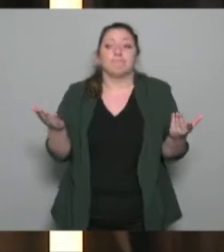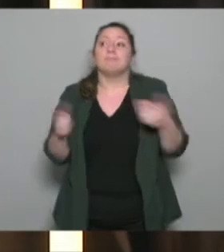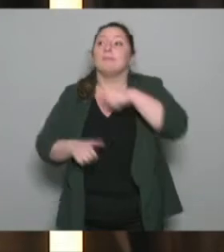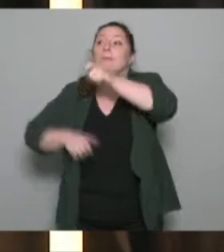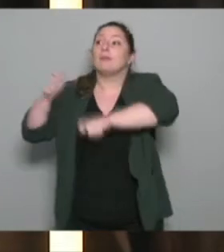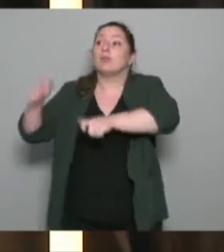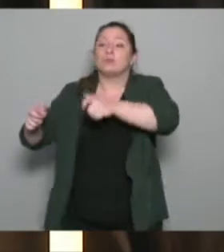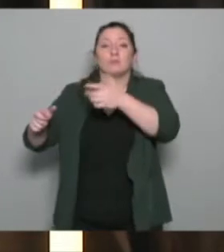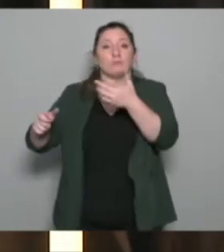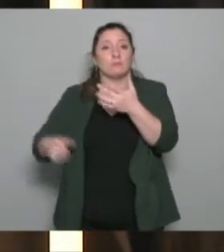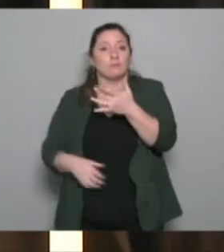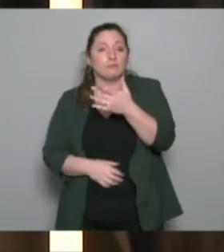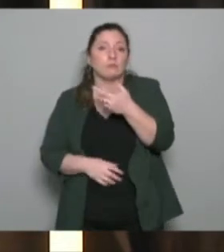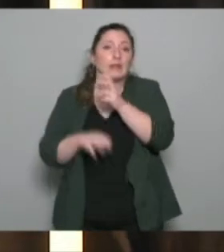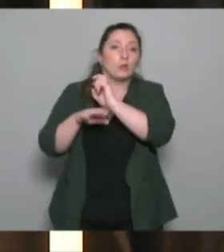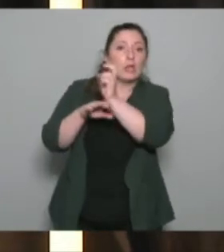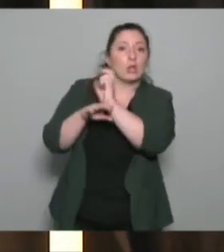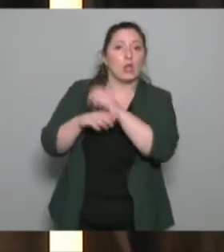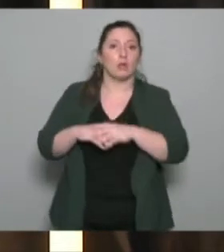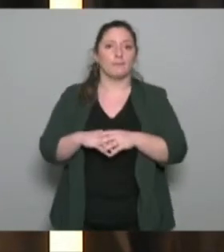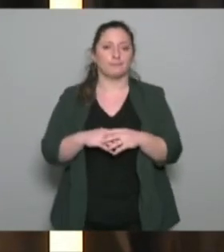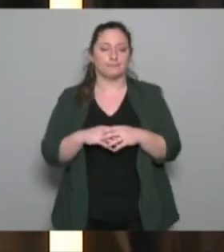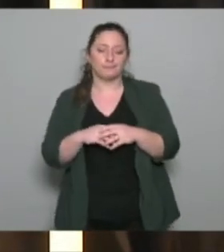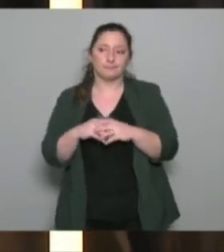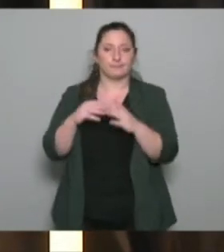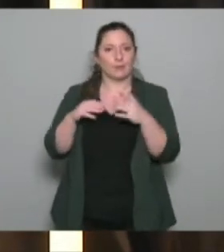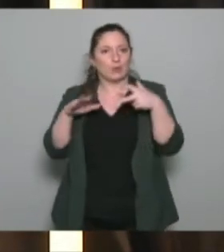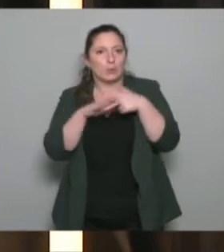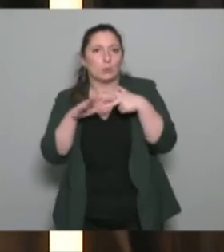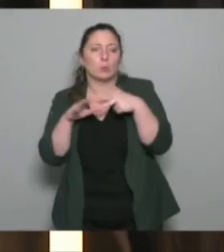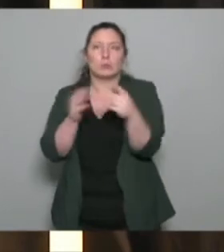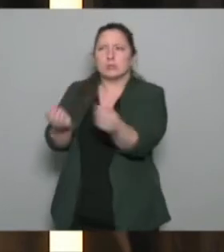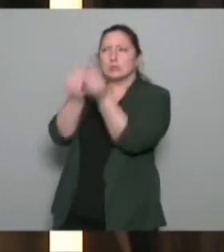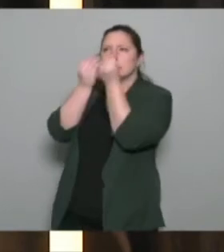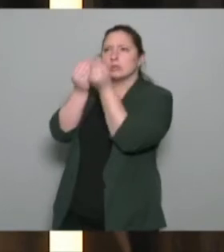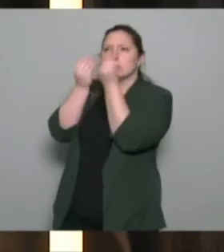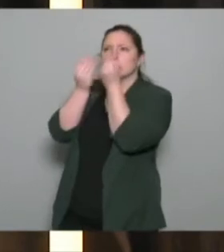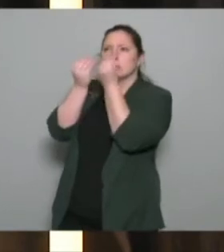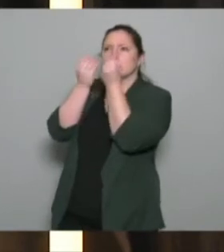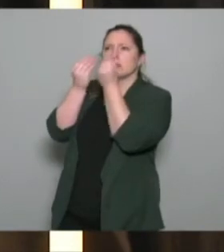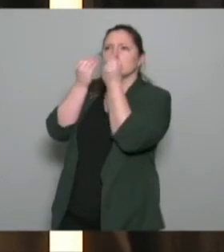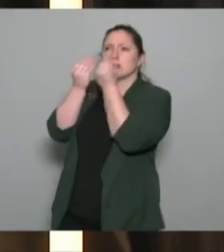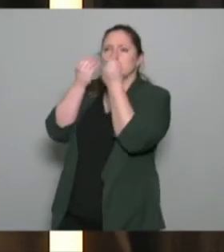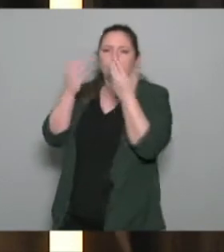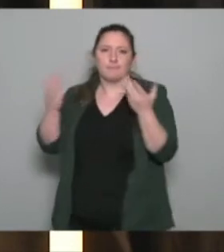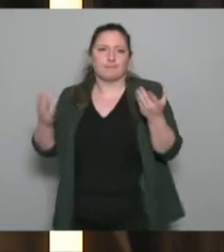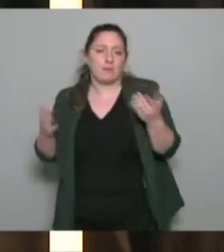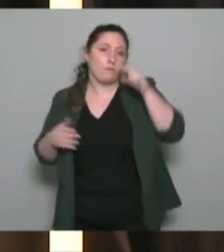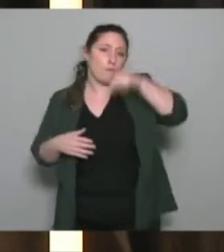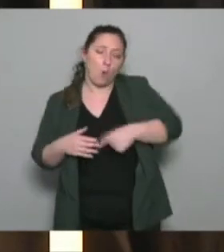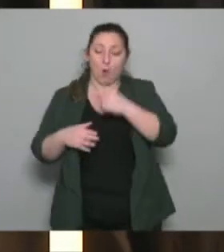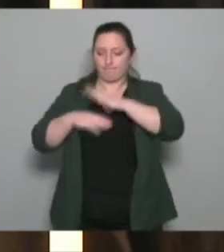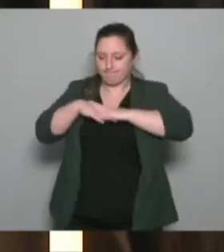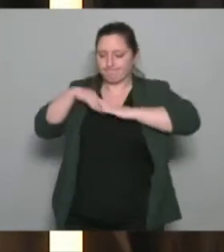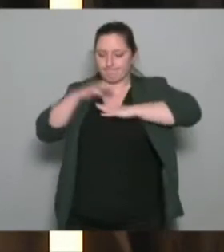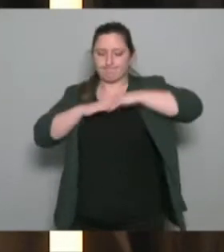arrivent en formation, il faut qu'ils se construisent, ce qu'on appelle une identité professionnelle